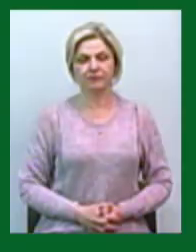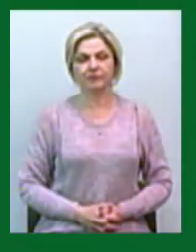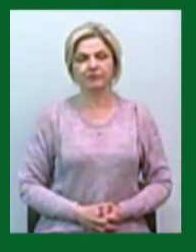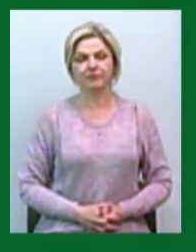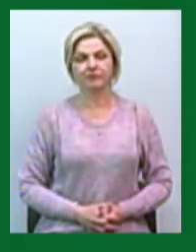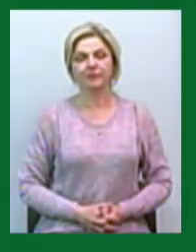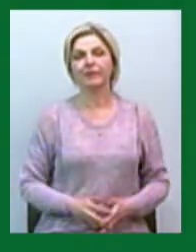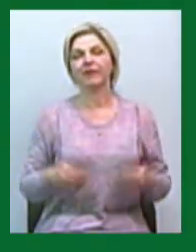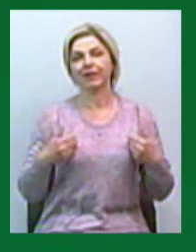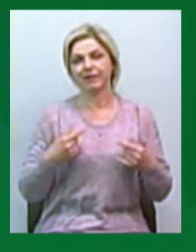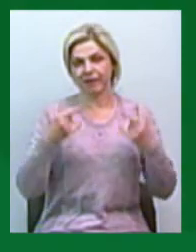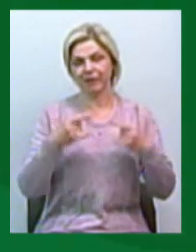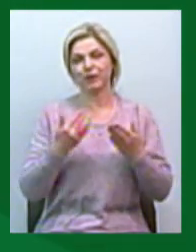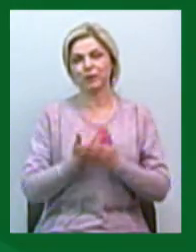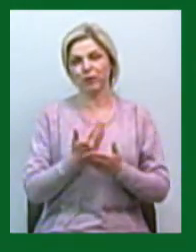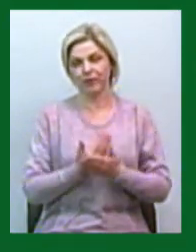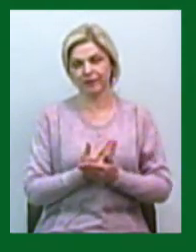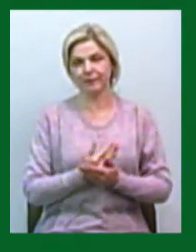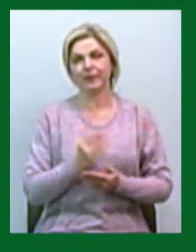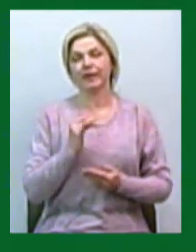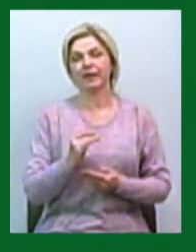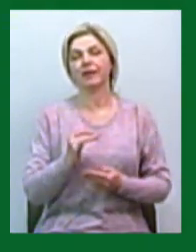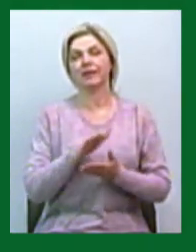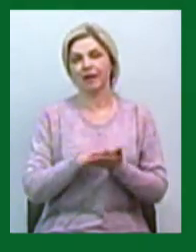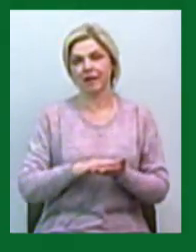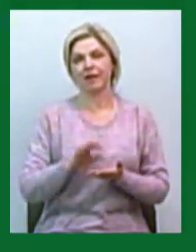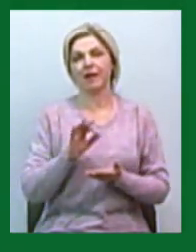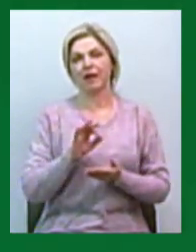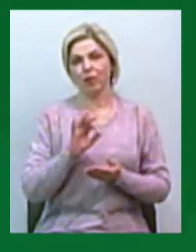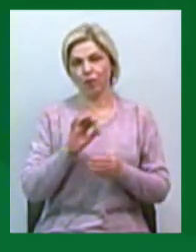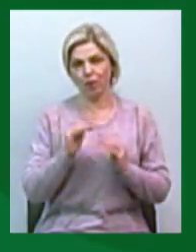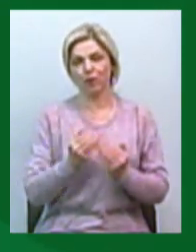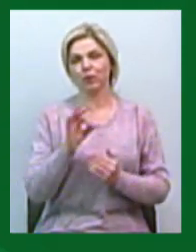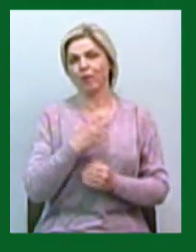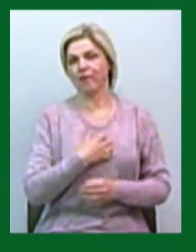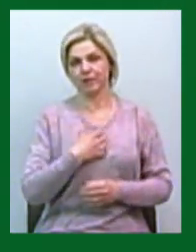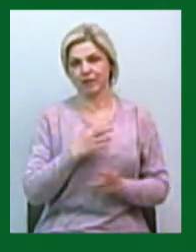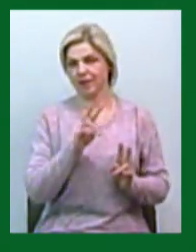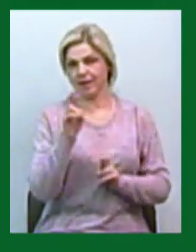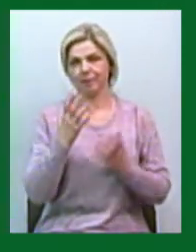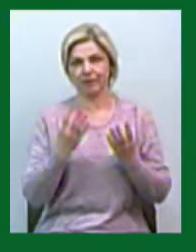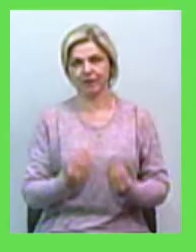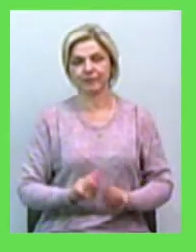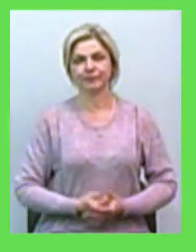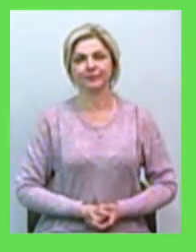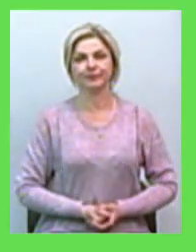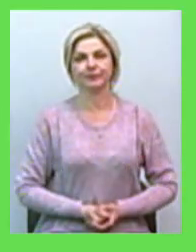Вітаю в ефірі новини на ЮА Миколаїв. Студії працює Катерина Максименко. Далі про головні теми випуску.